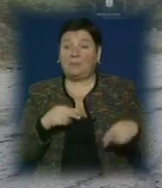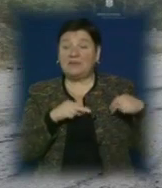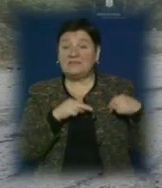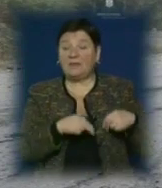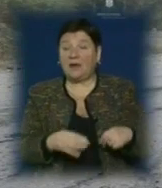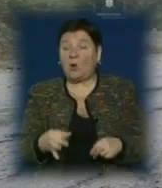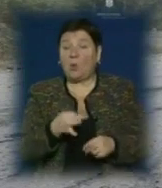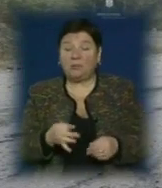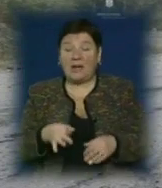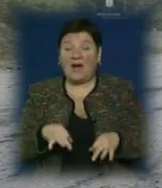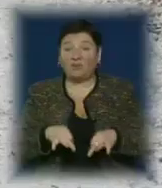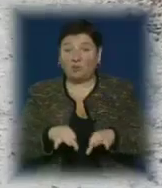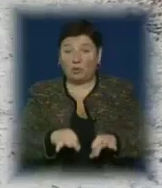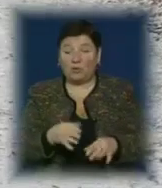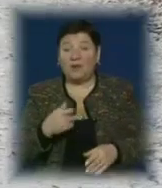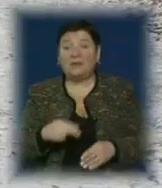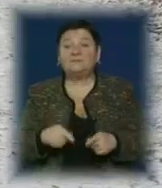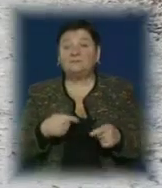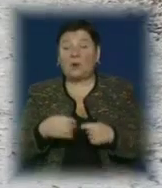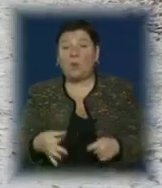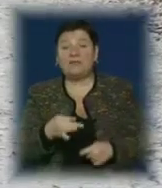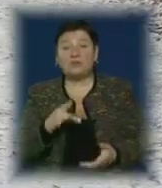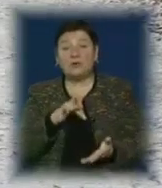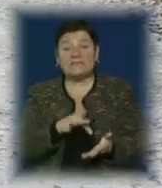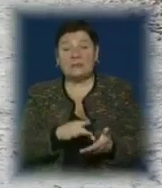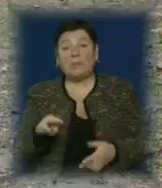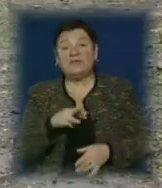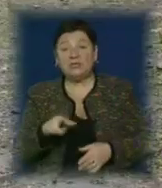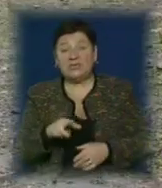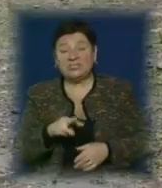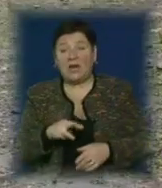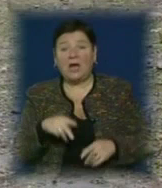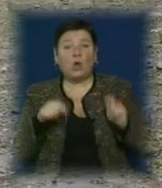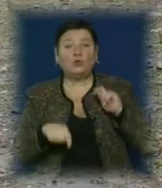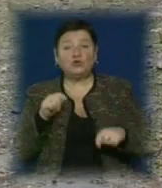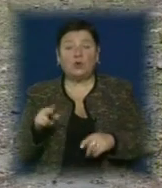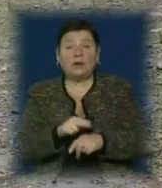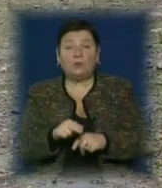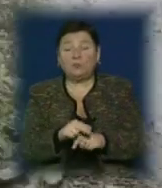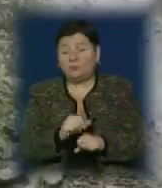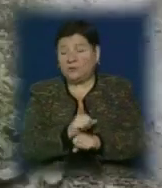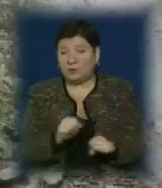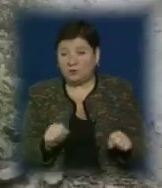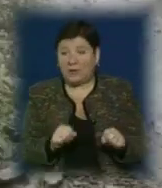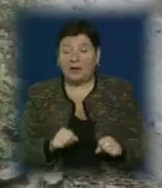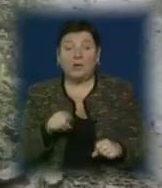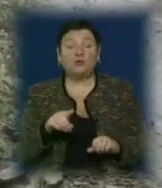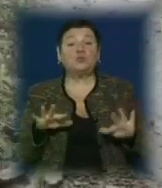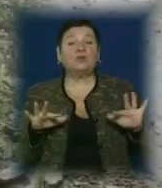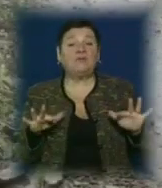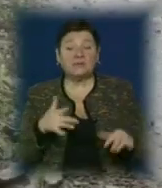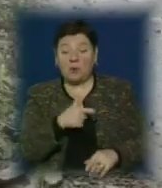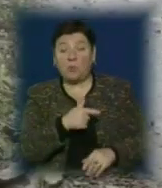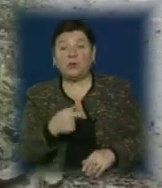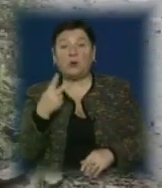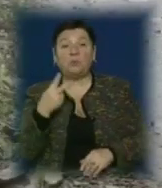облафтодору стали погодні умови. На відміну від обласного центру, на Міжгірщині дороги під час дощу ремонтувати не практикують. Втім, сподіваються, що протягом